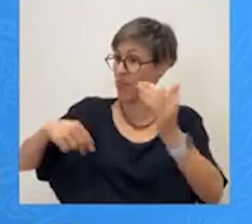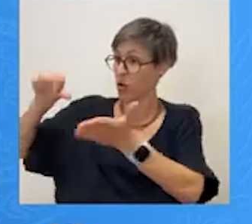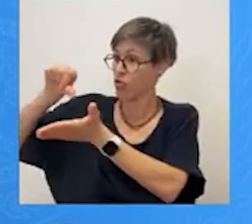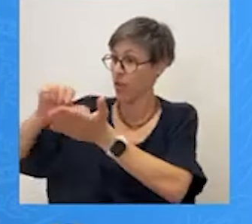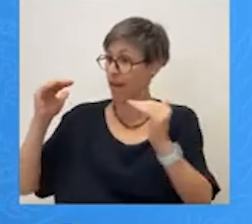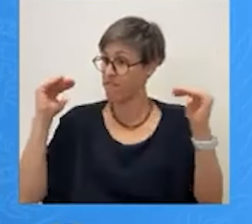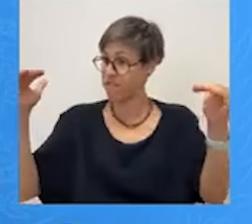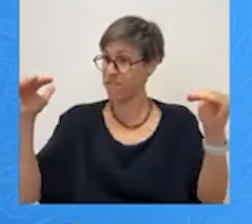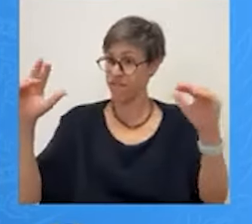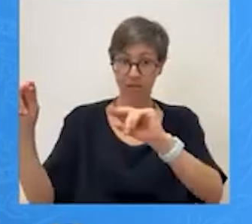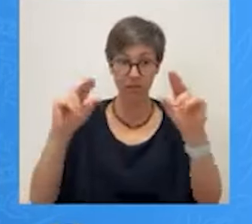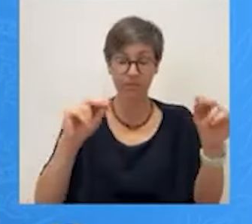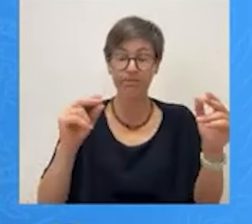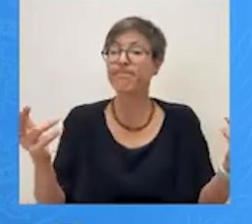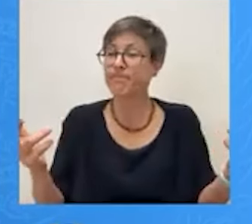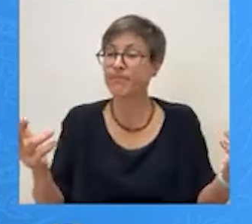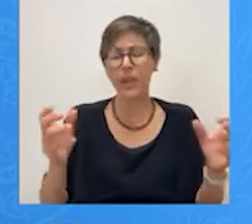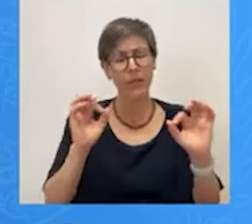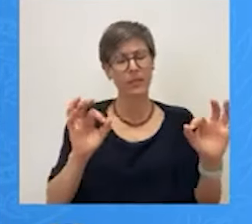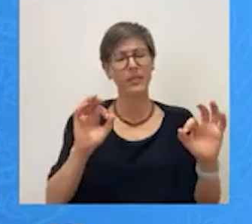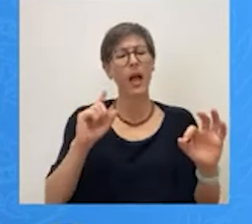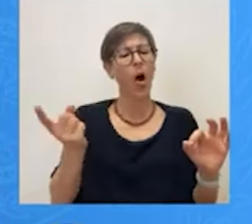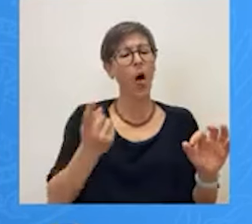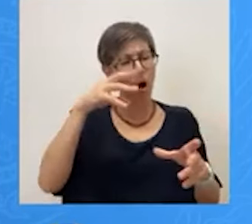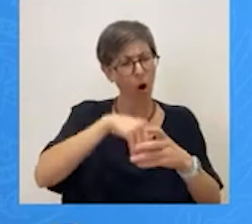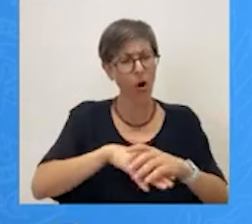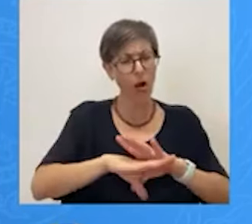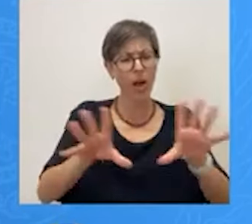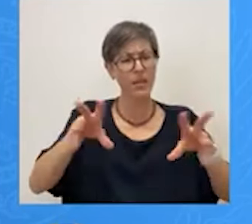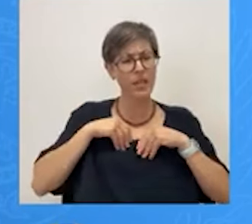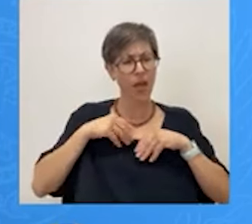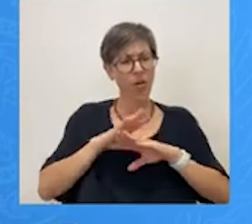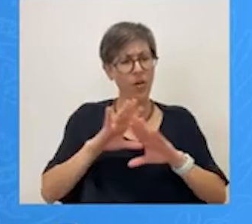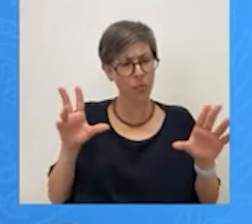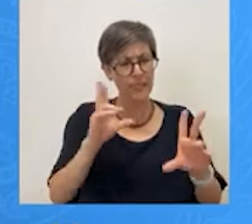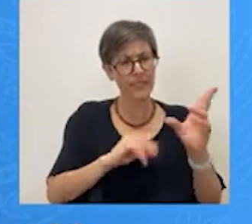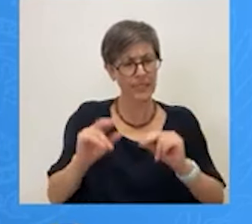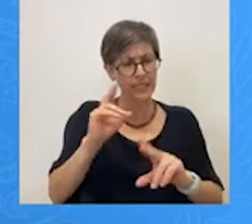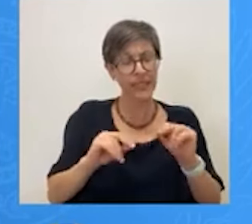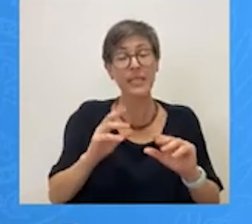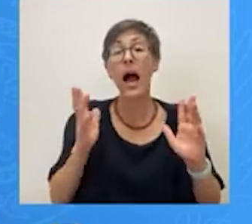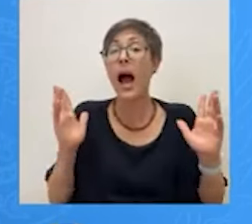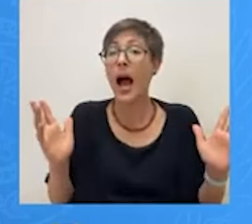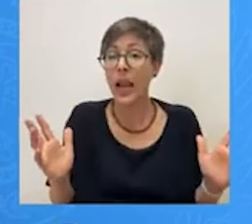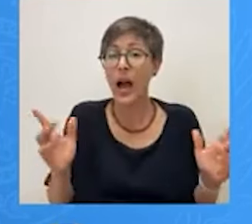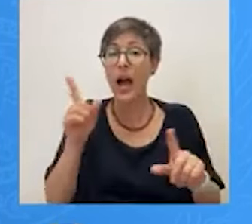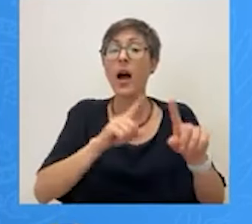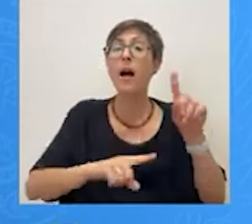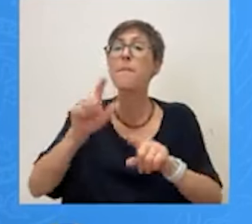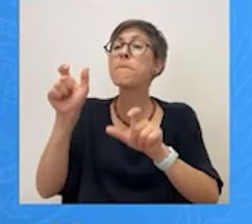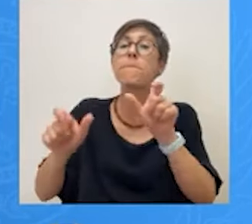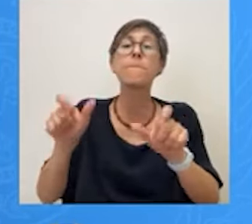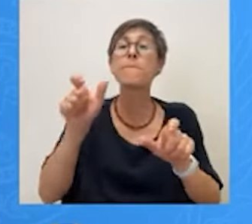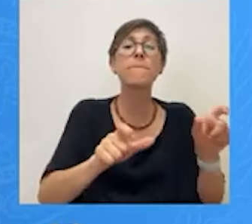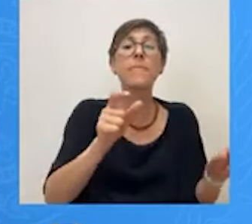Όλα βεβαίως όλα μέσα είναι στη συζήτηση. Όλα μέσα είναι. Αλλά το ποιοι βγάζανε